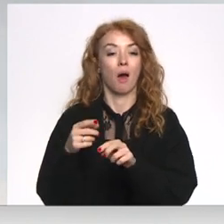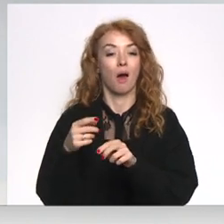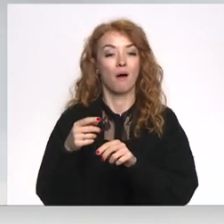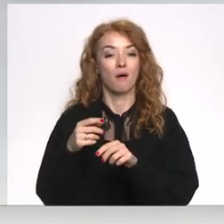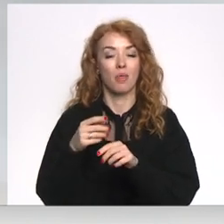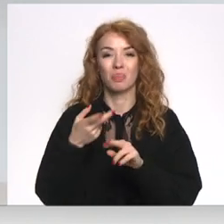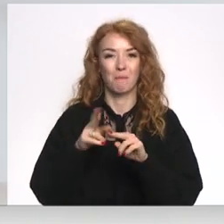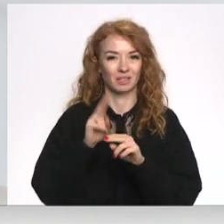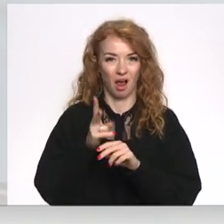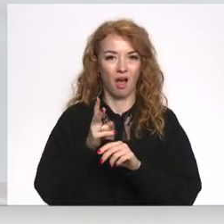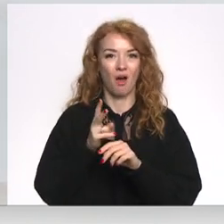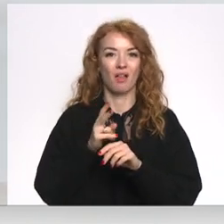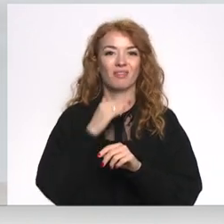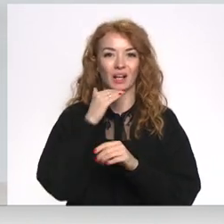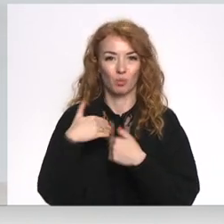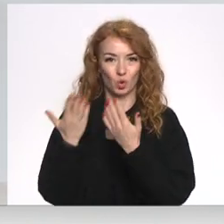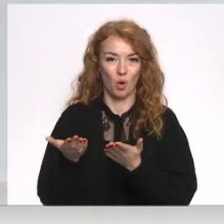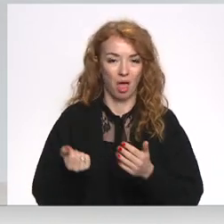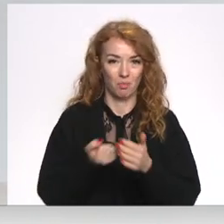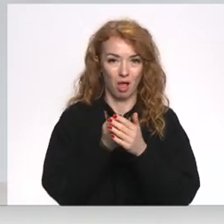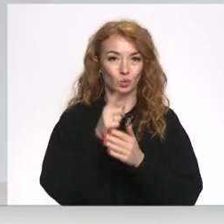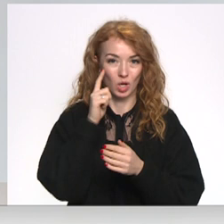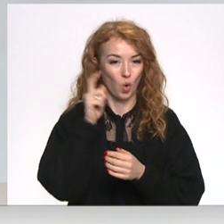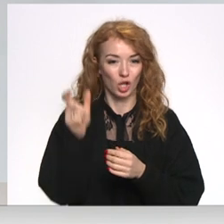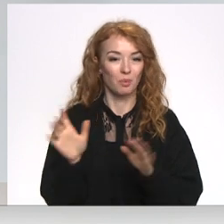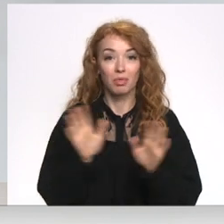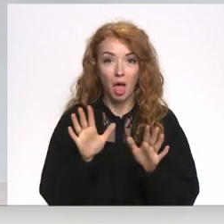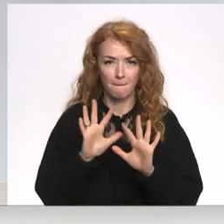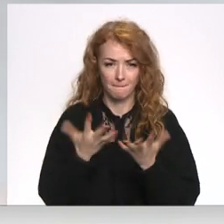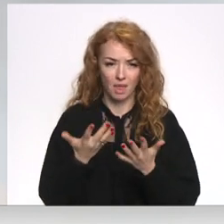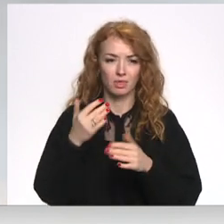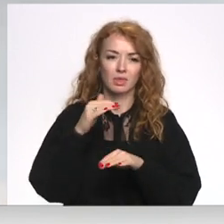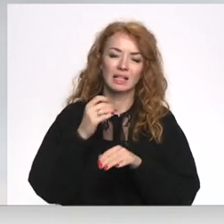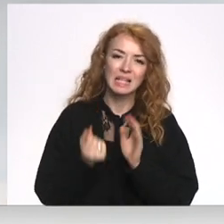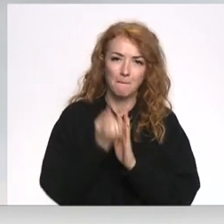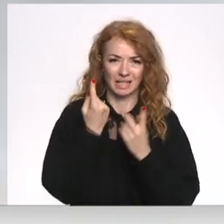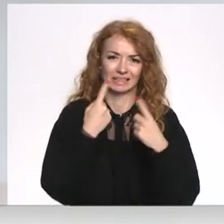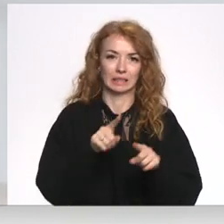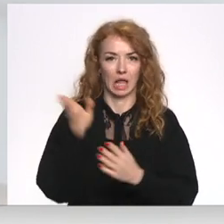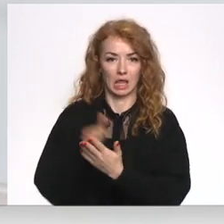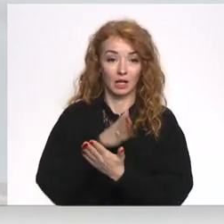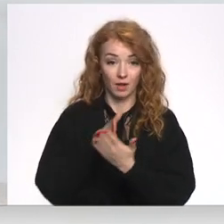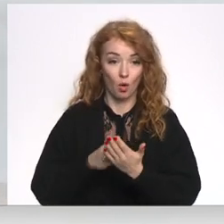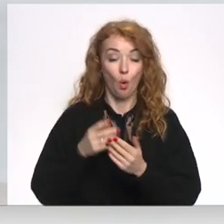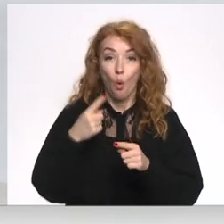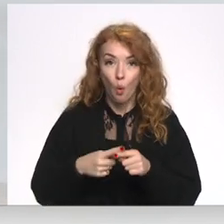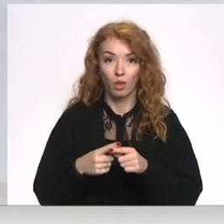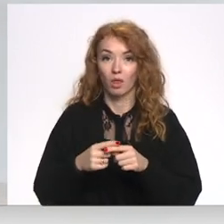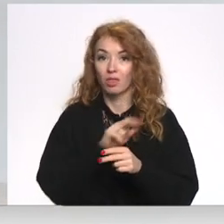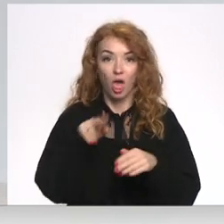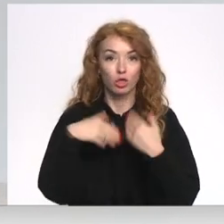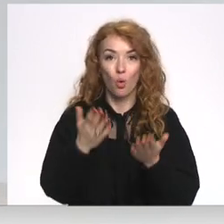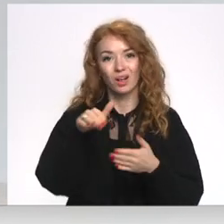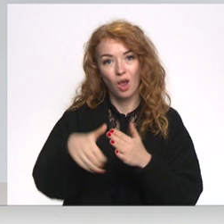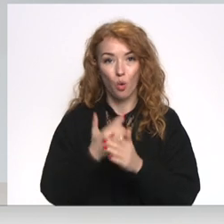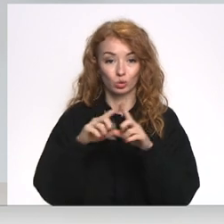ka nav vajadzīgs šiem jauniešiem atbalsts, bet tāpēc kaut kādu citu iemeslu dēļ un neredot neko vietā,